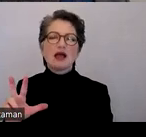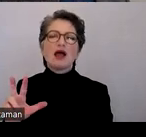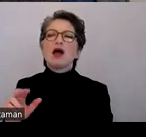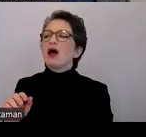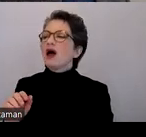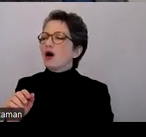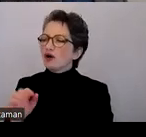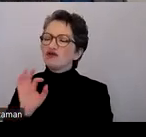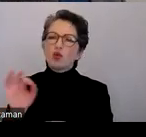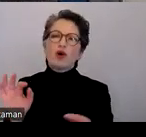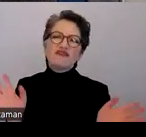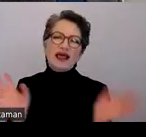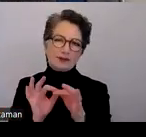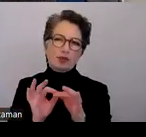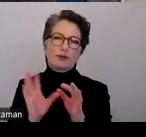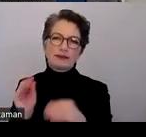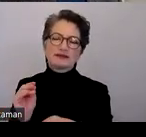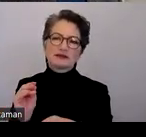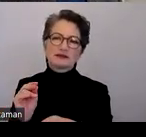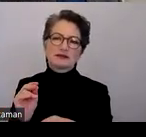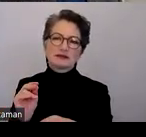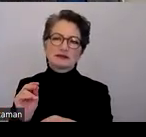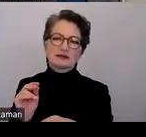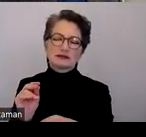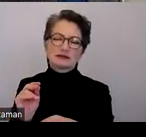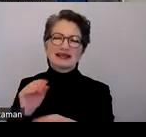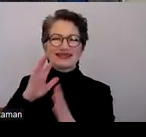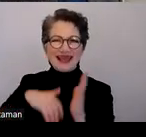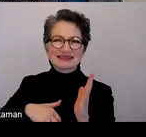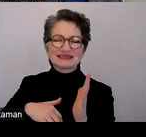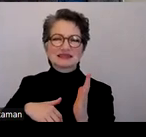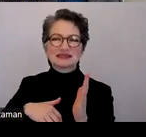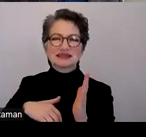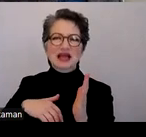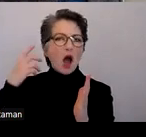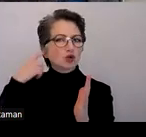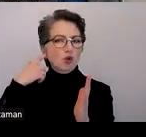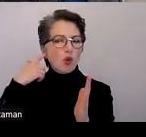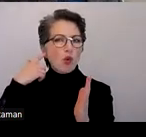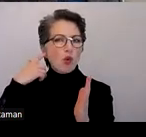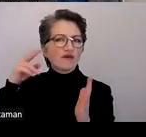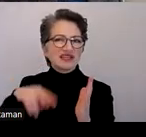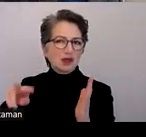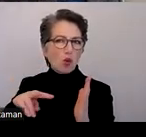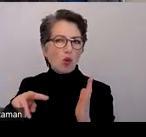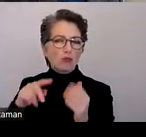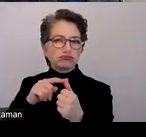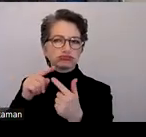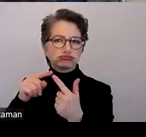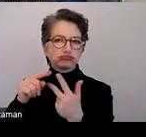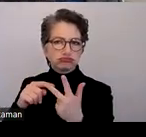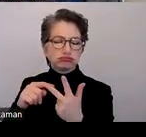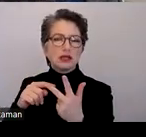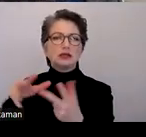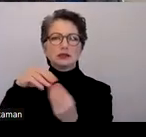Verlinkungen zu machen mit zwischen Texten und Audio bzw. Video, verwendet man eine Technologie, die